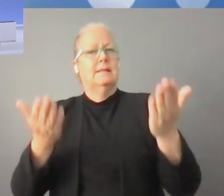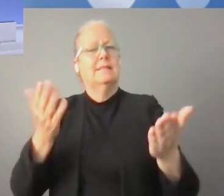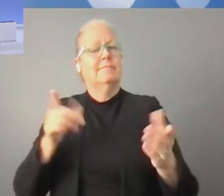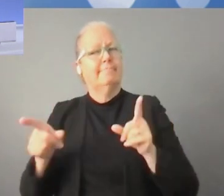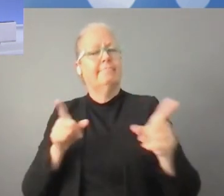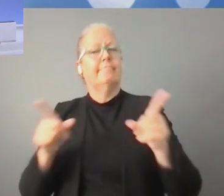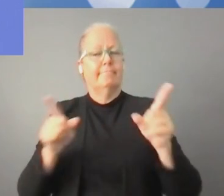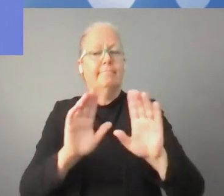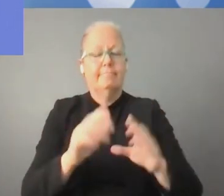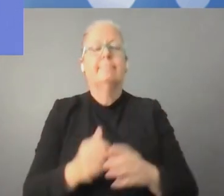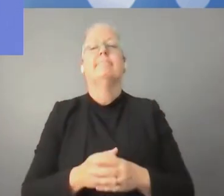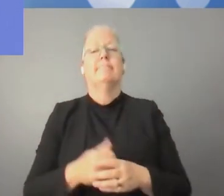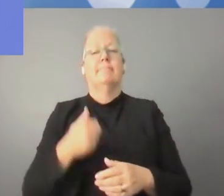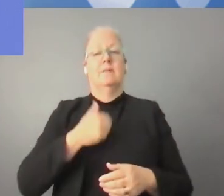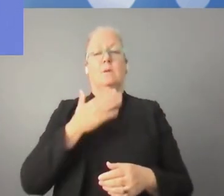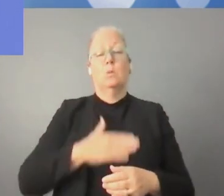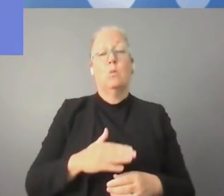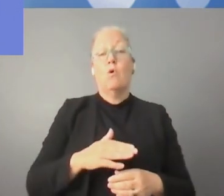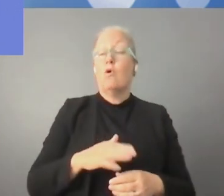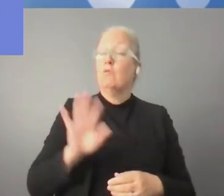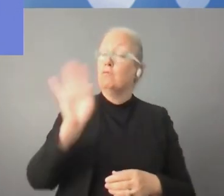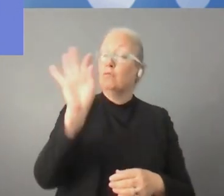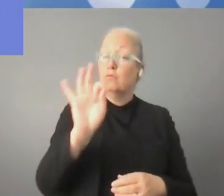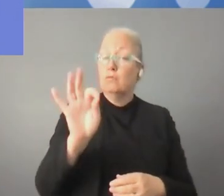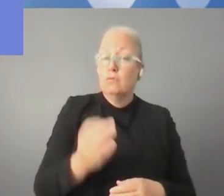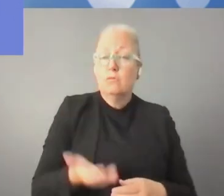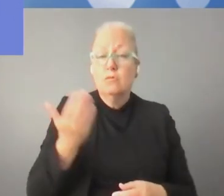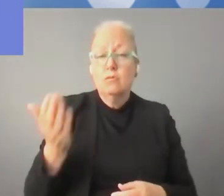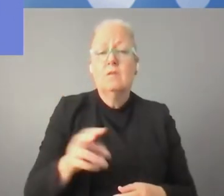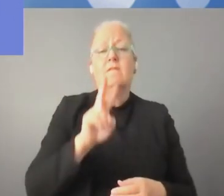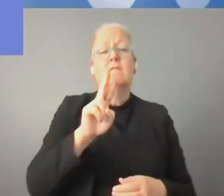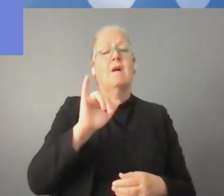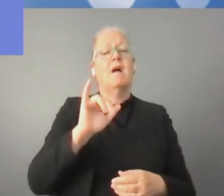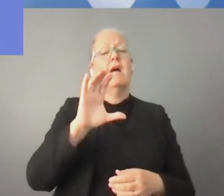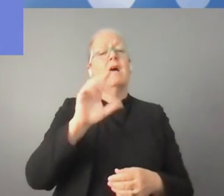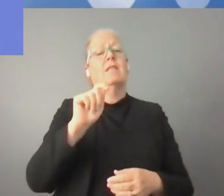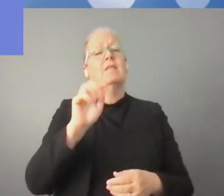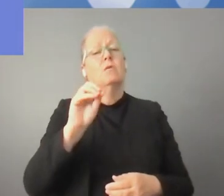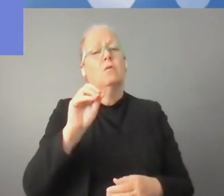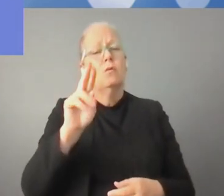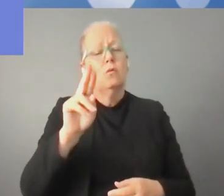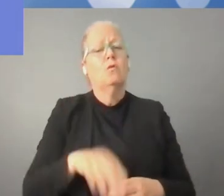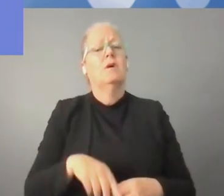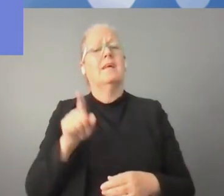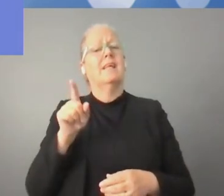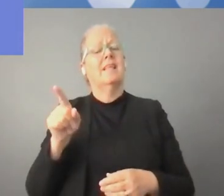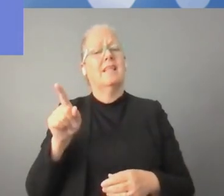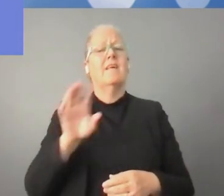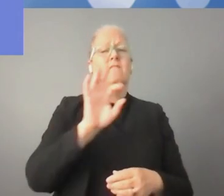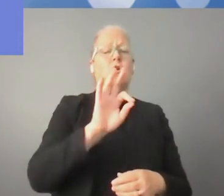متوازنين في هذين الجانبين. أود السيد فيكتوس ماكاروس